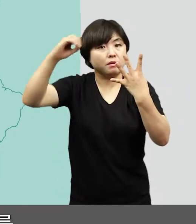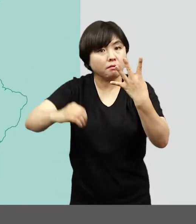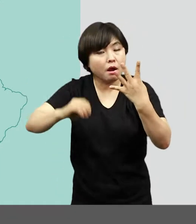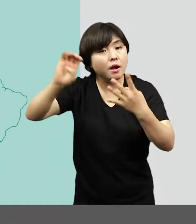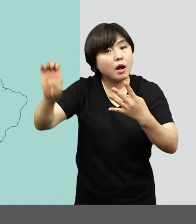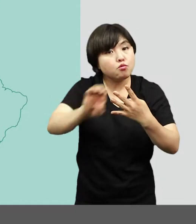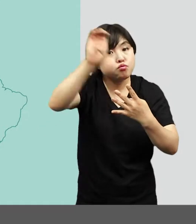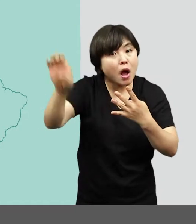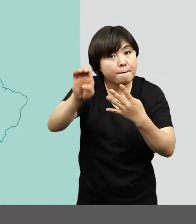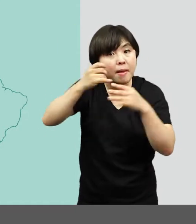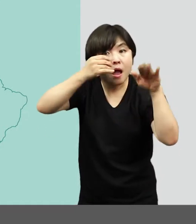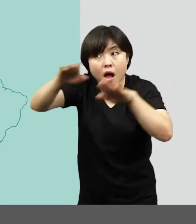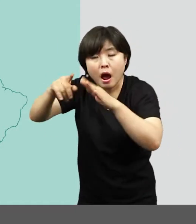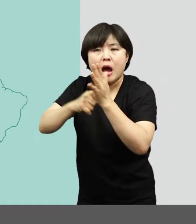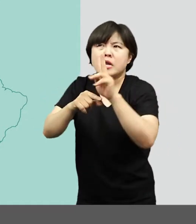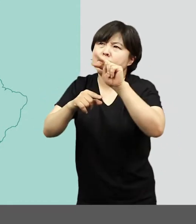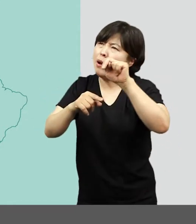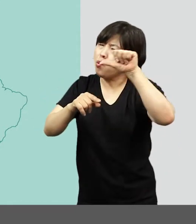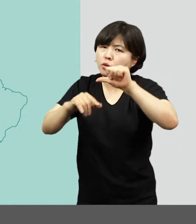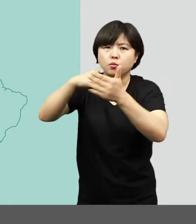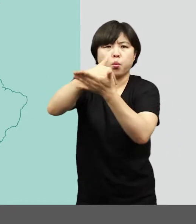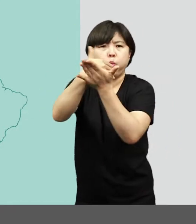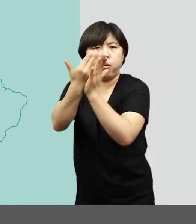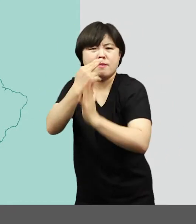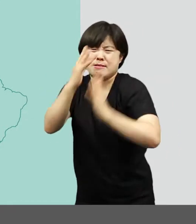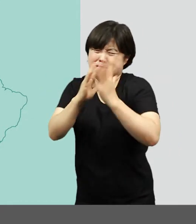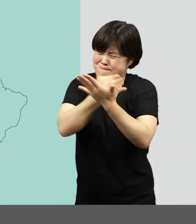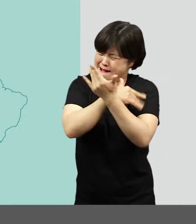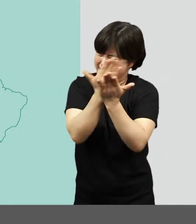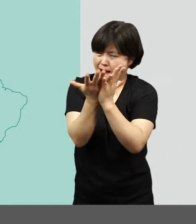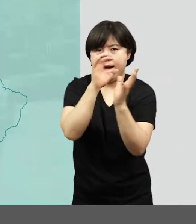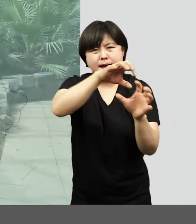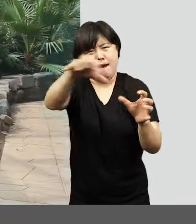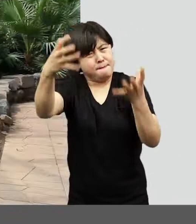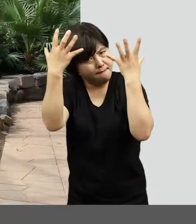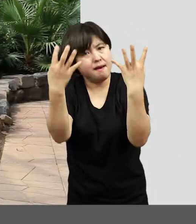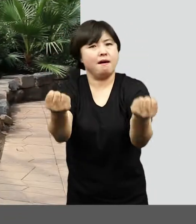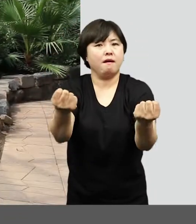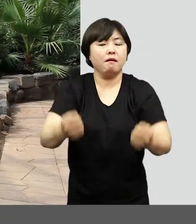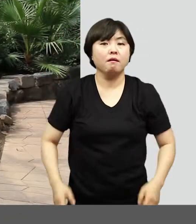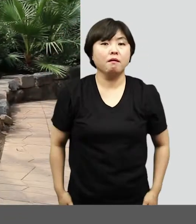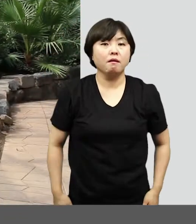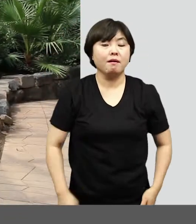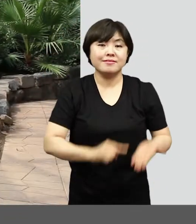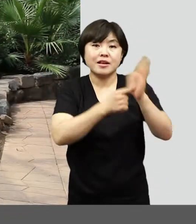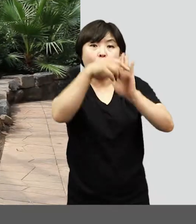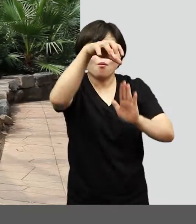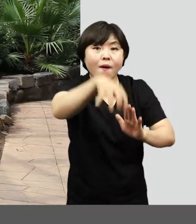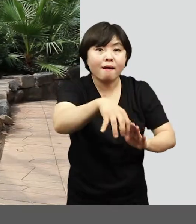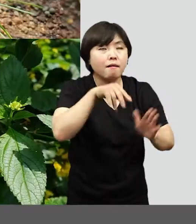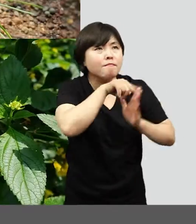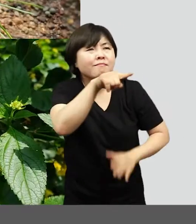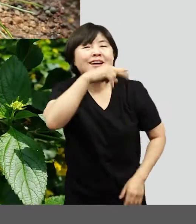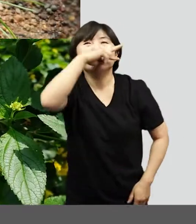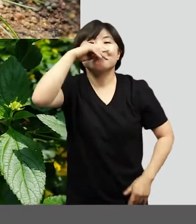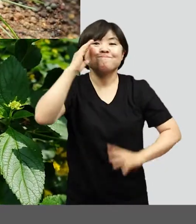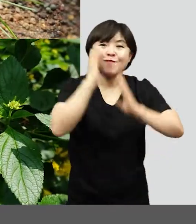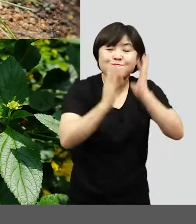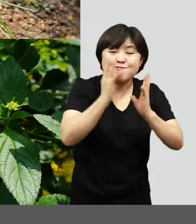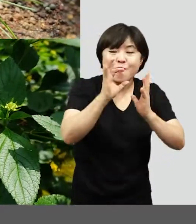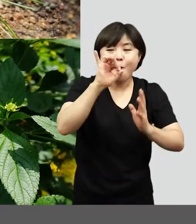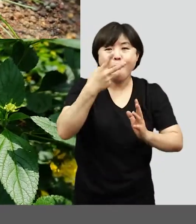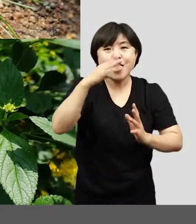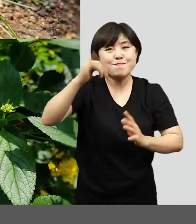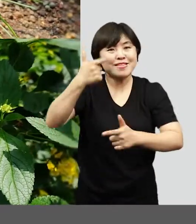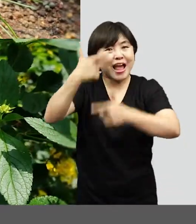지역에는 약 2만 5천여종의 식물이 분포하고 있습니다. 전시관에 들어서면 허브식물,